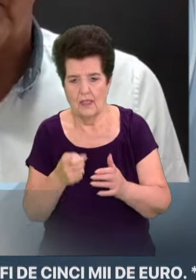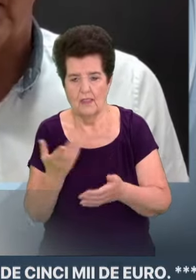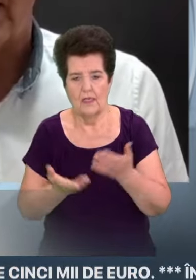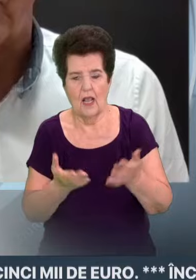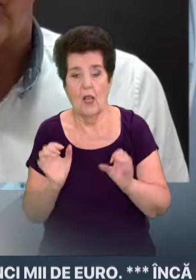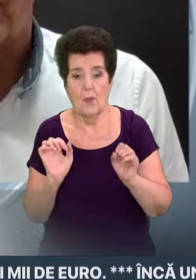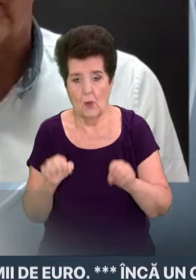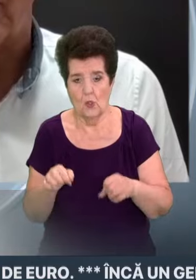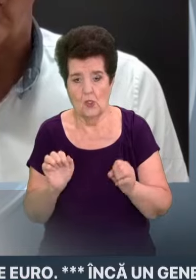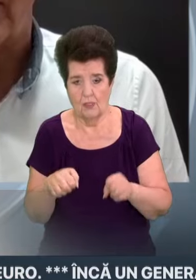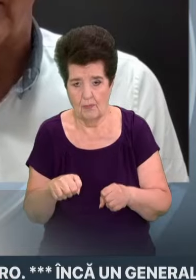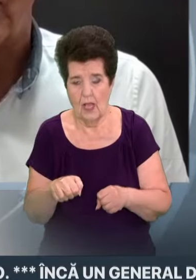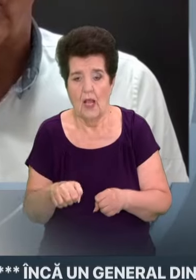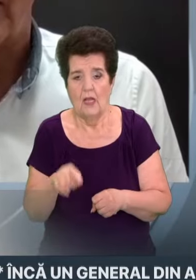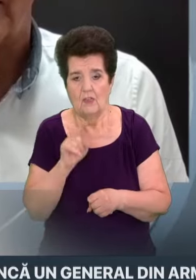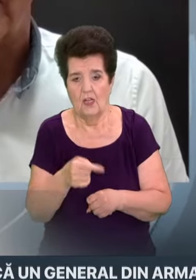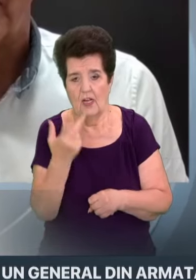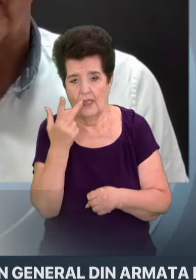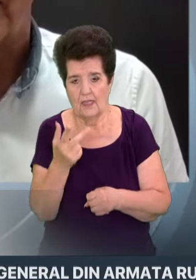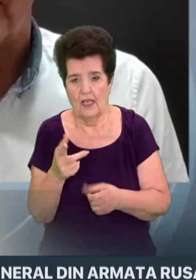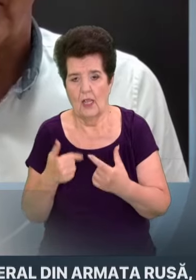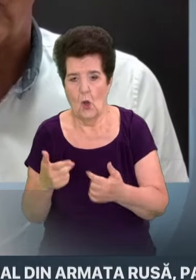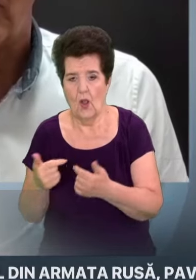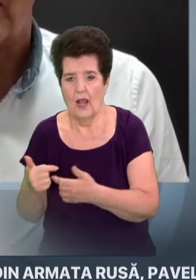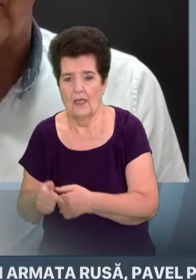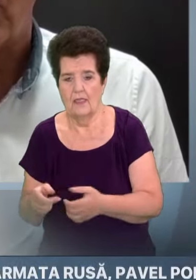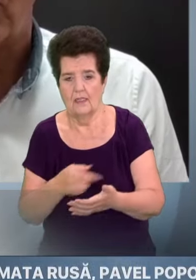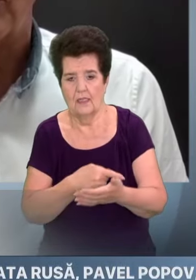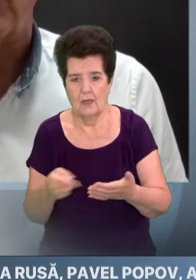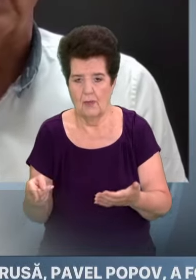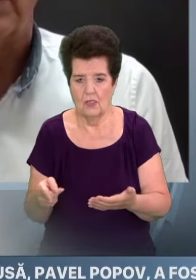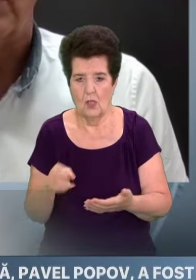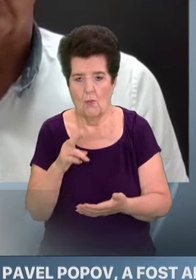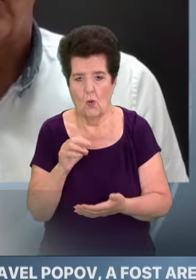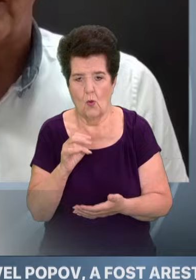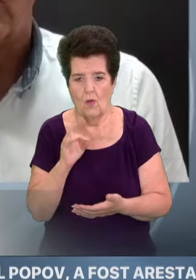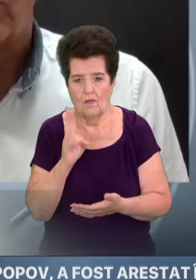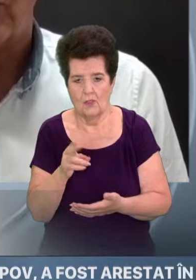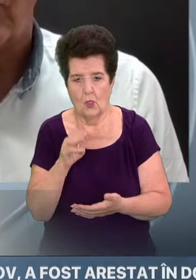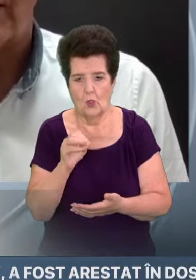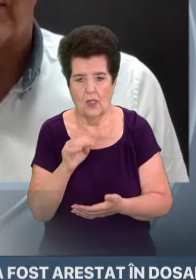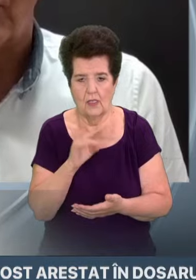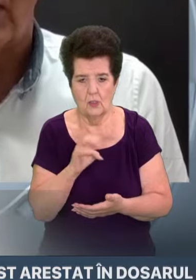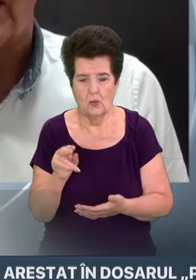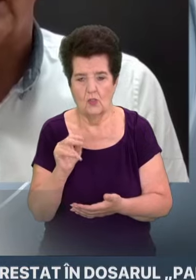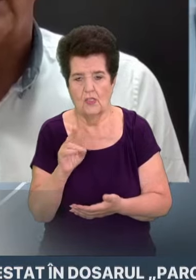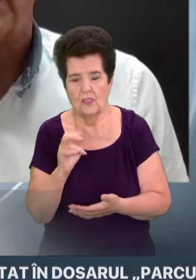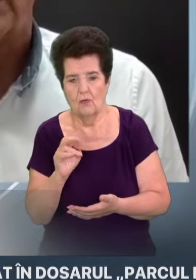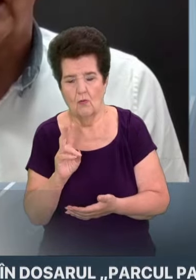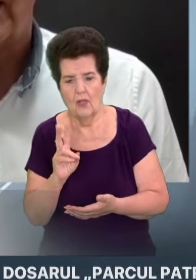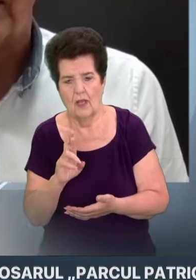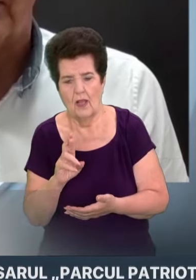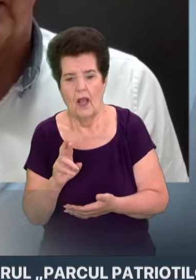posibil ca cel puțin cele trei localități pe care le-am menționat, Pokrovscu, Torețcu și Ceasăviar,